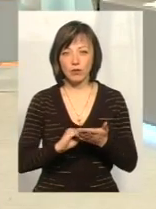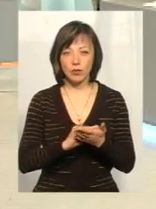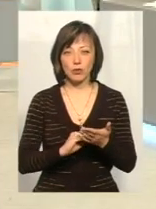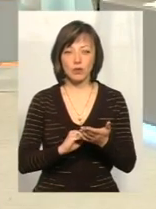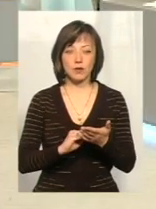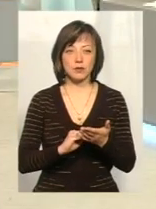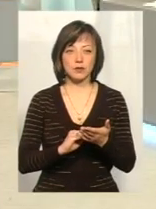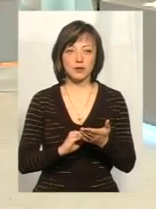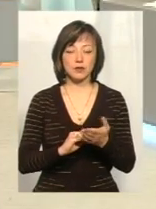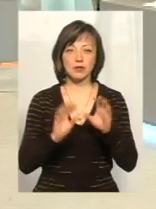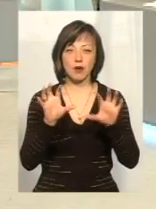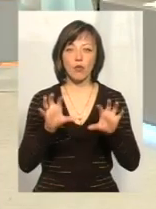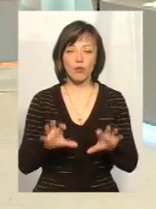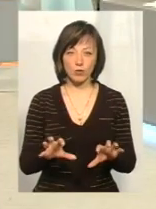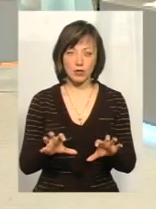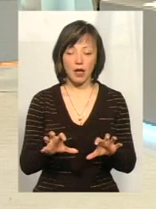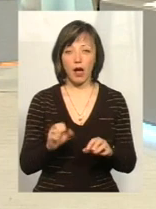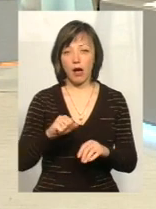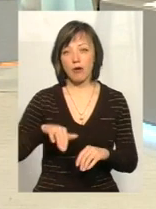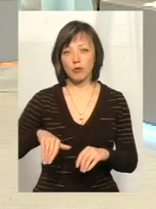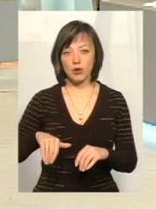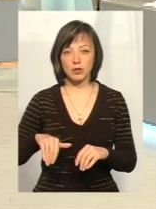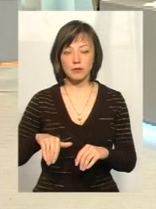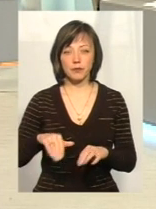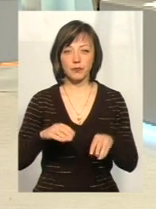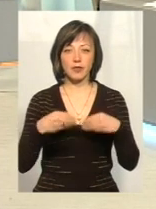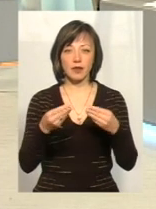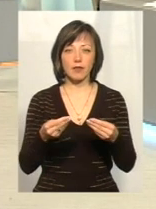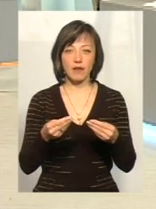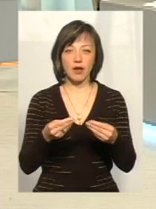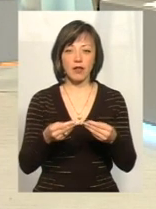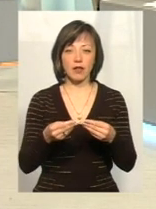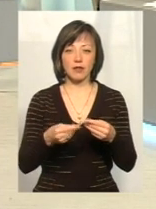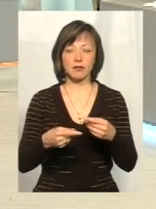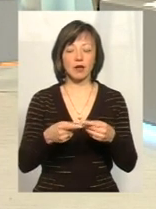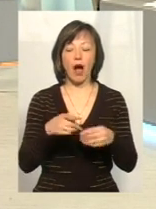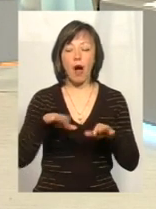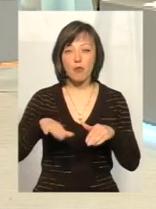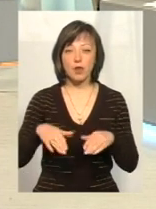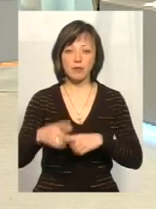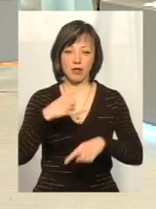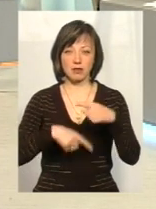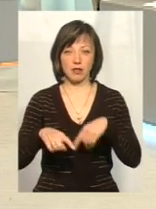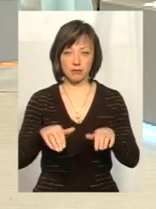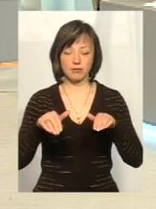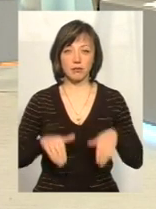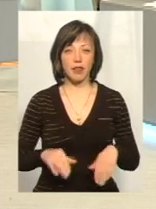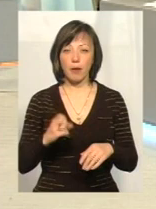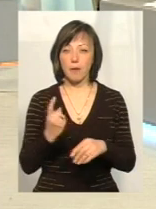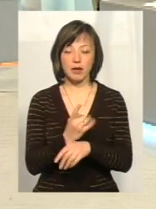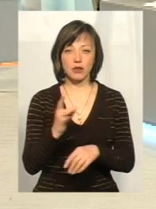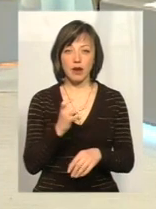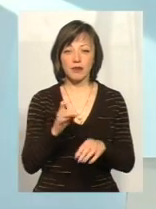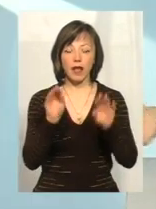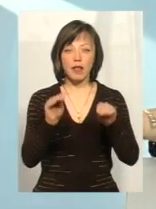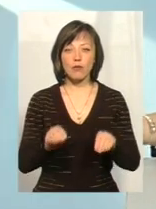учасники законодавчого процесу, а потім давали задню. І це не перший раз, і так само з декларуванням,